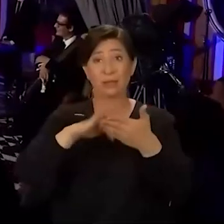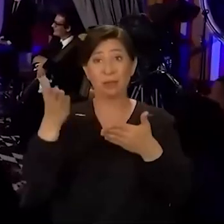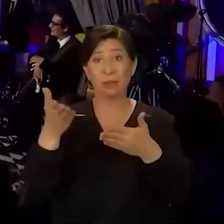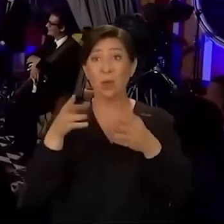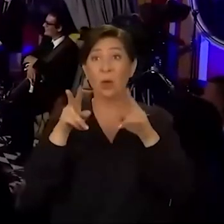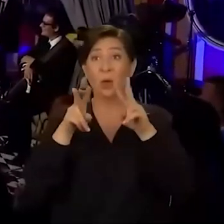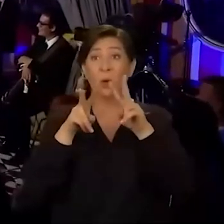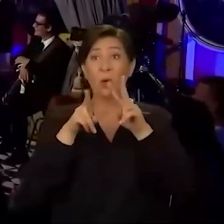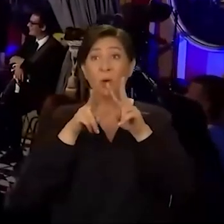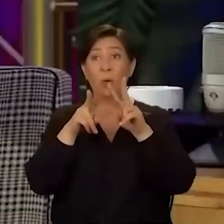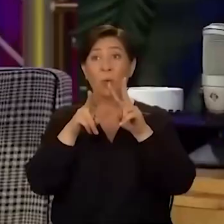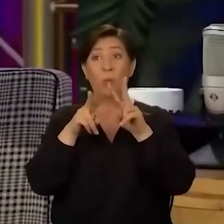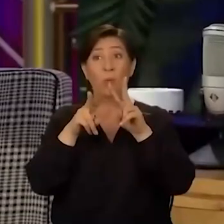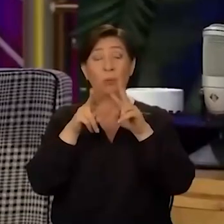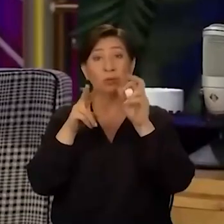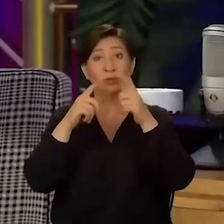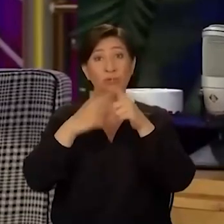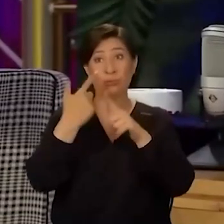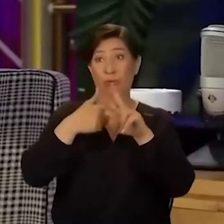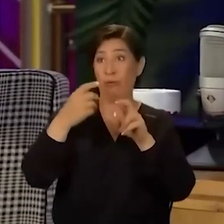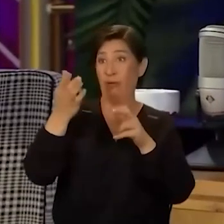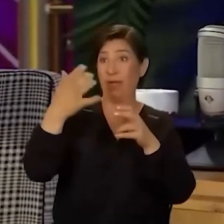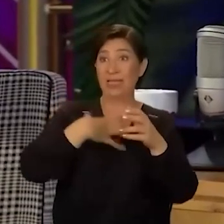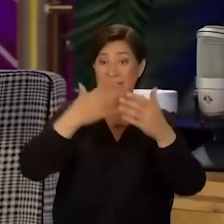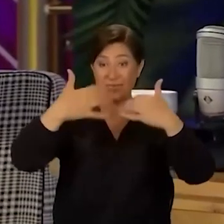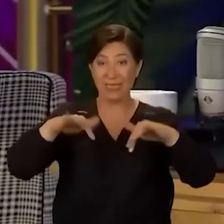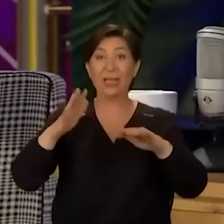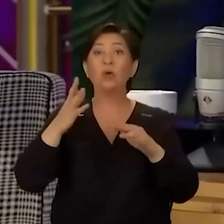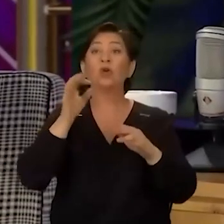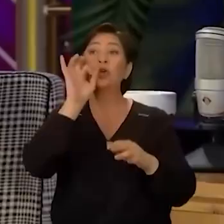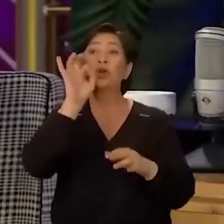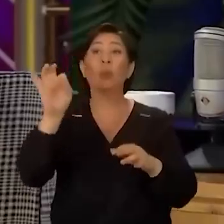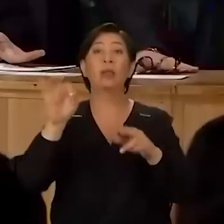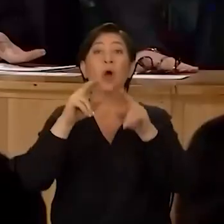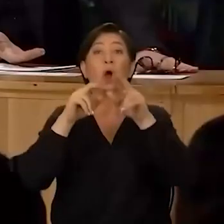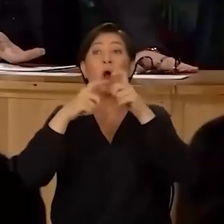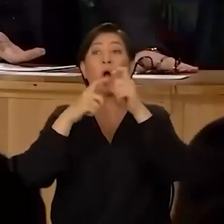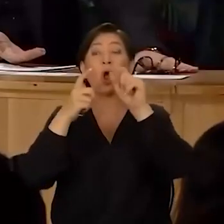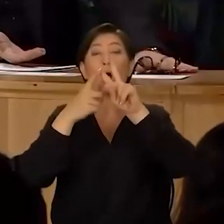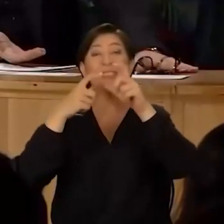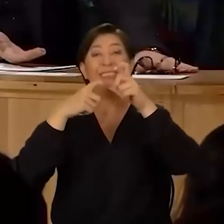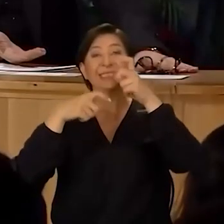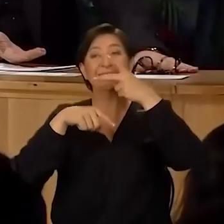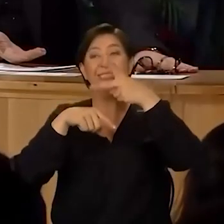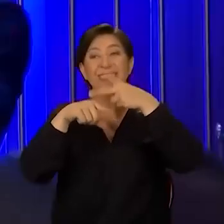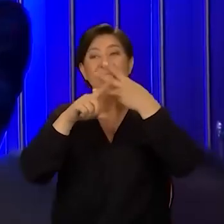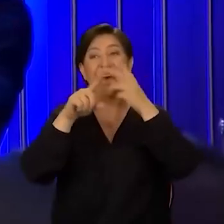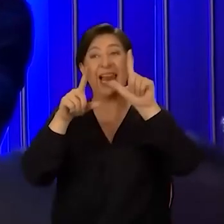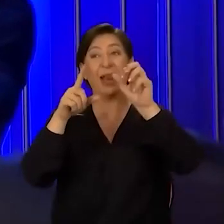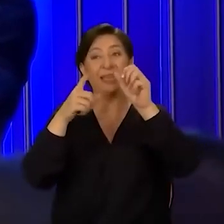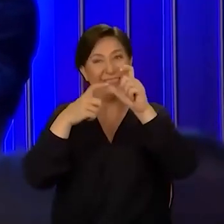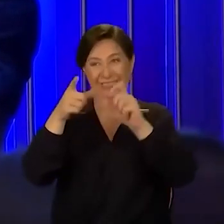Mojo'yu hatırlamaz mısınız? Tabii ki ama mesela Kübalı Gonzales var. Senin 25 yıllık arkadaşın mı?